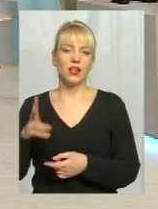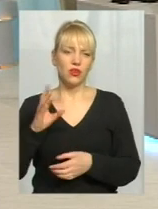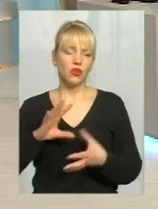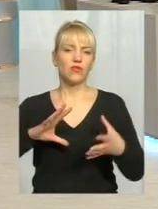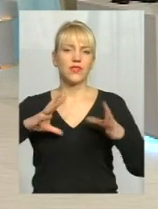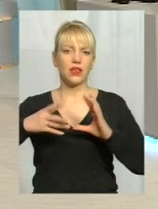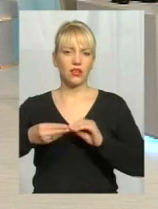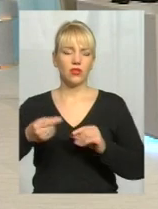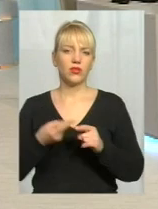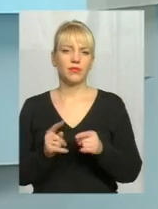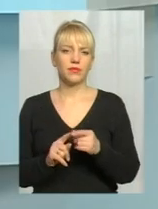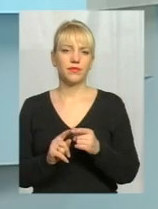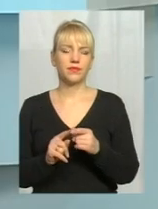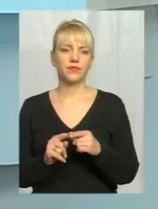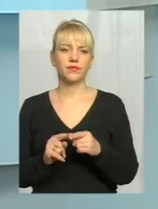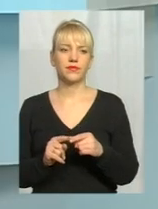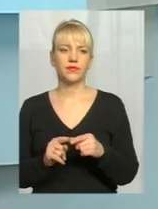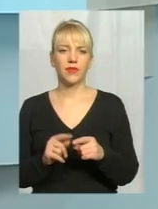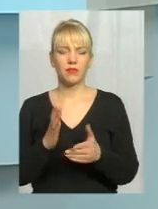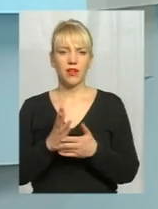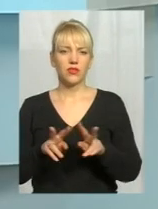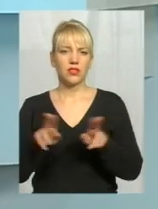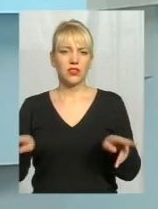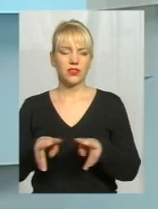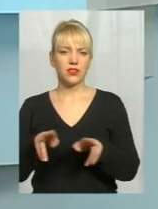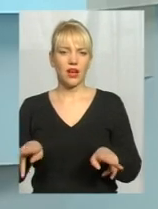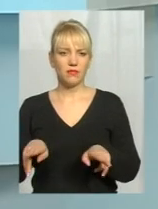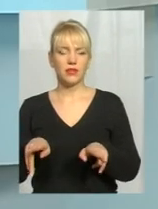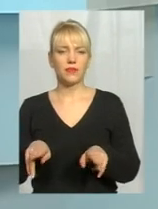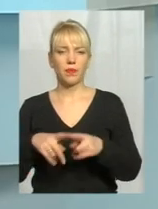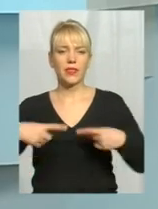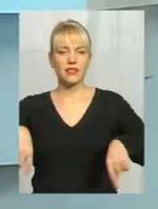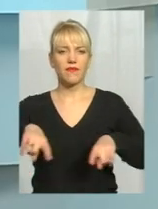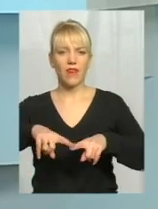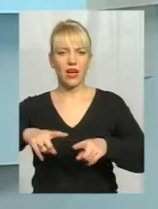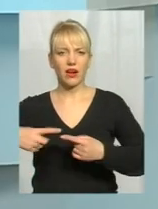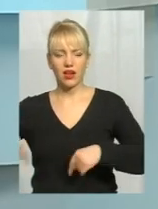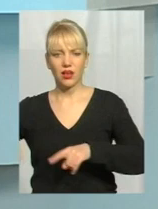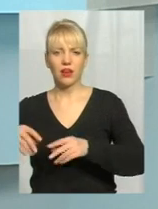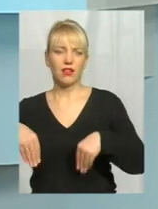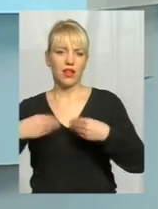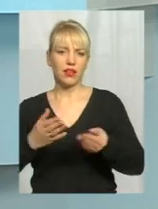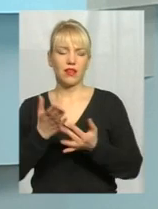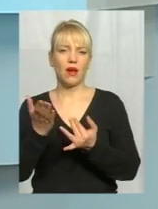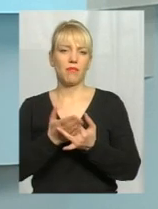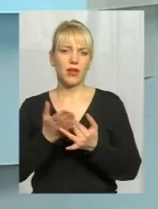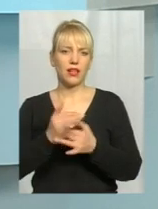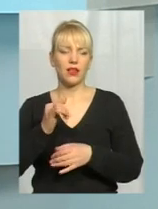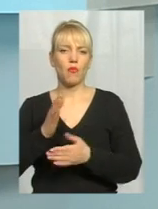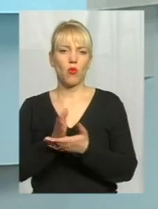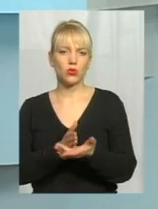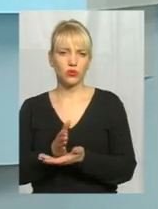Але здебільшого вони мають фактично одні ті самі сфери надання пільг, послуг,